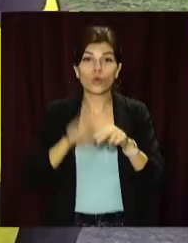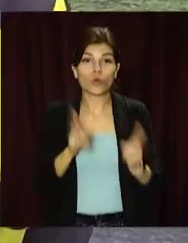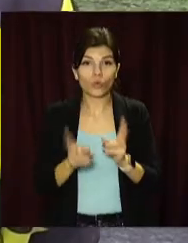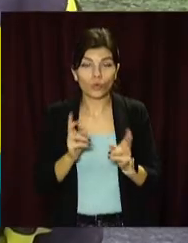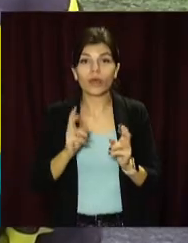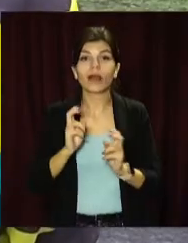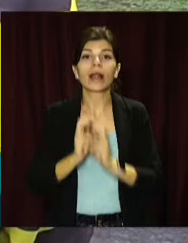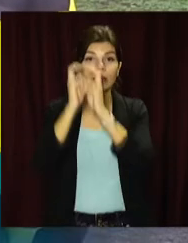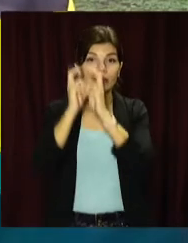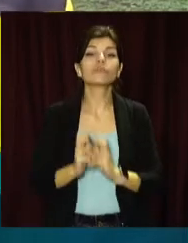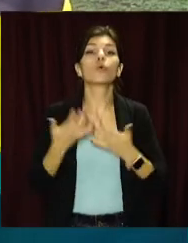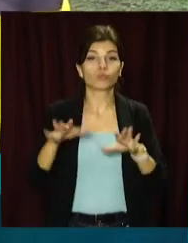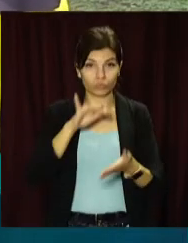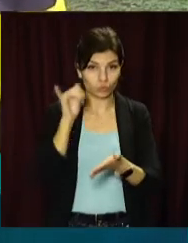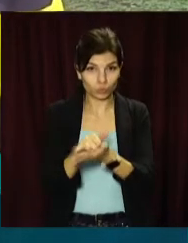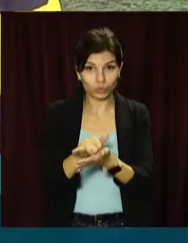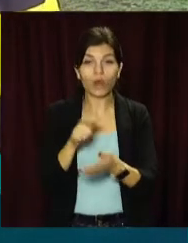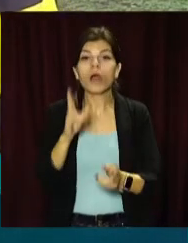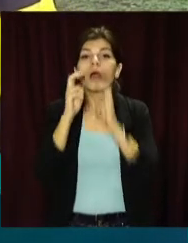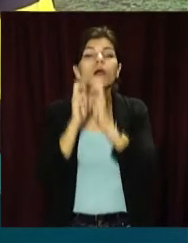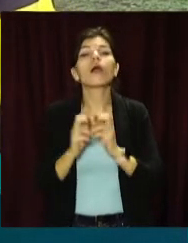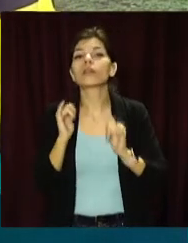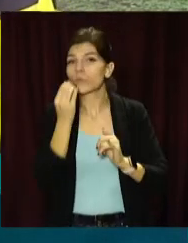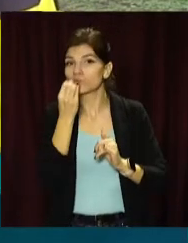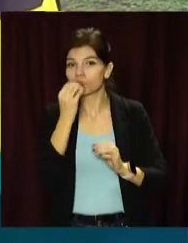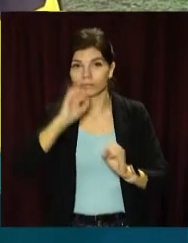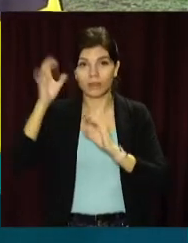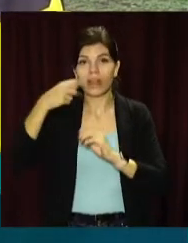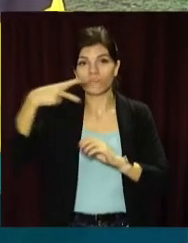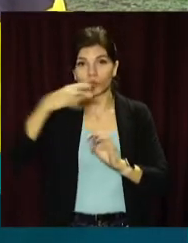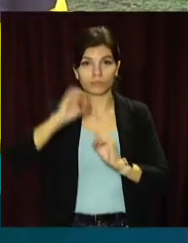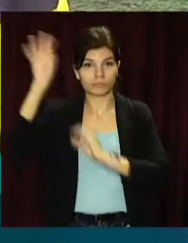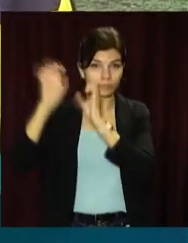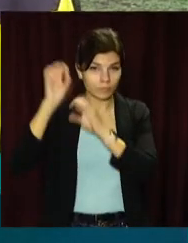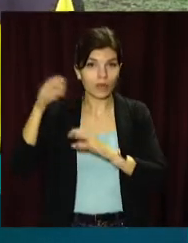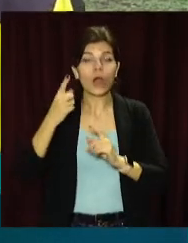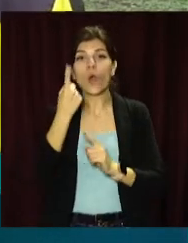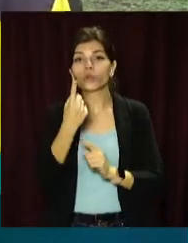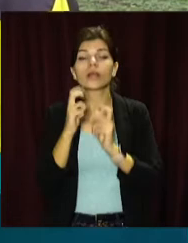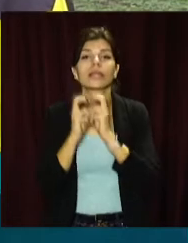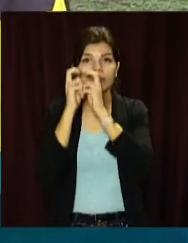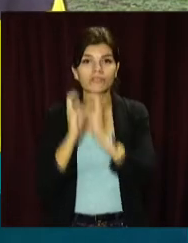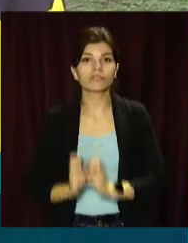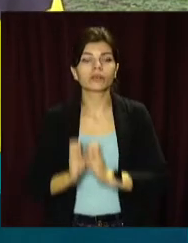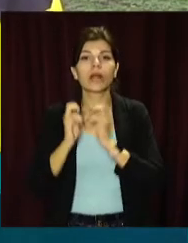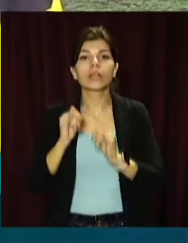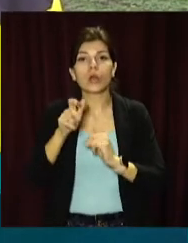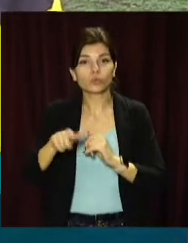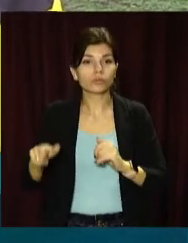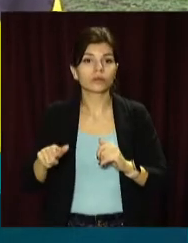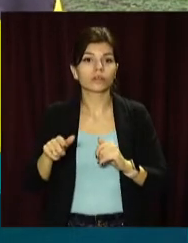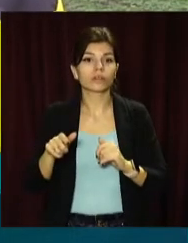кухню. Ліфти встановлені. Один ліфт буде кухонний для підйому пищі на другий етаж. Один ліфт встановлений для